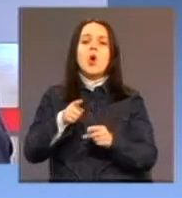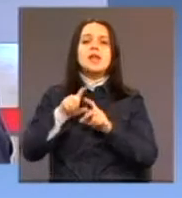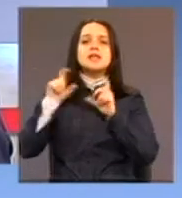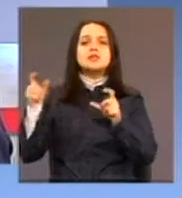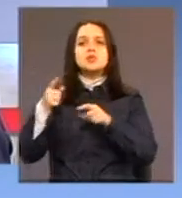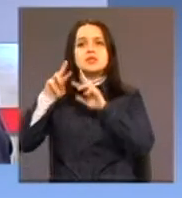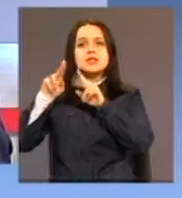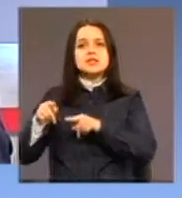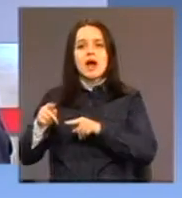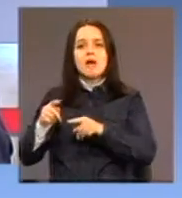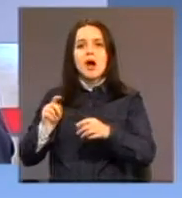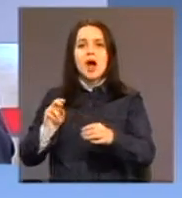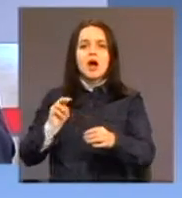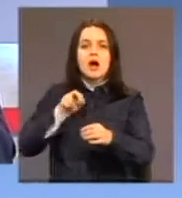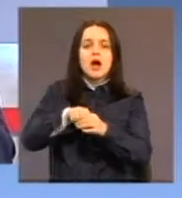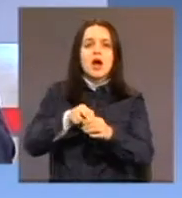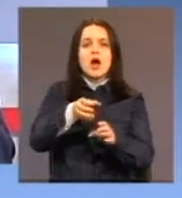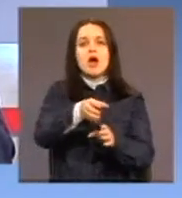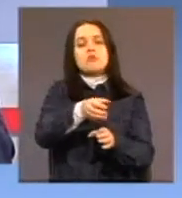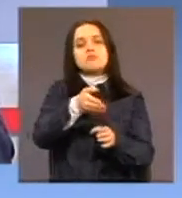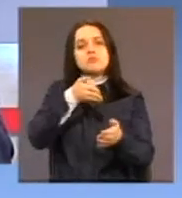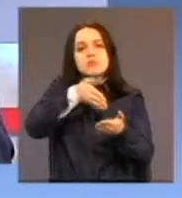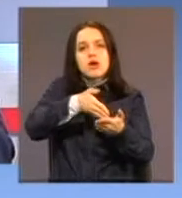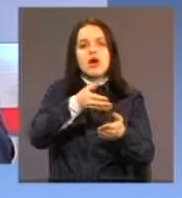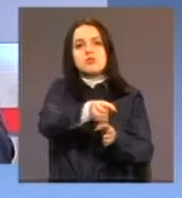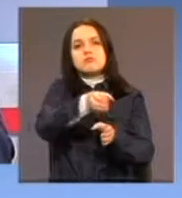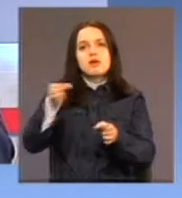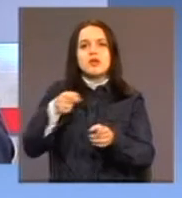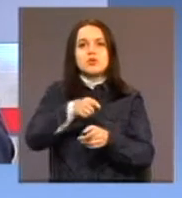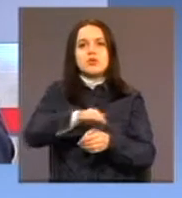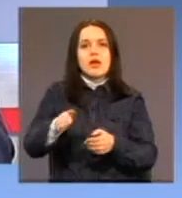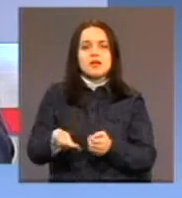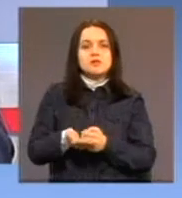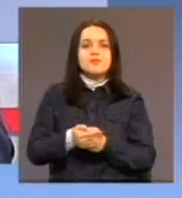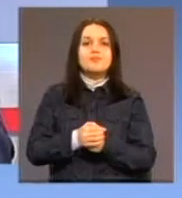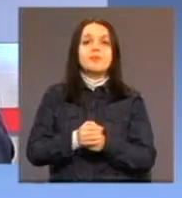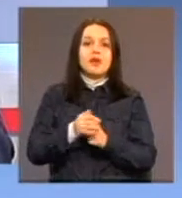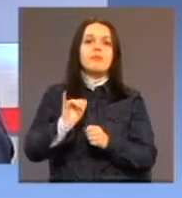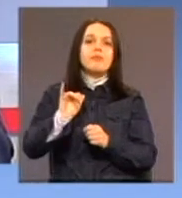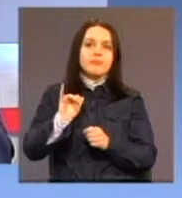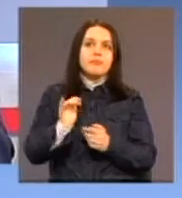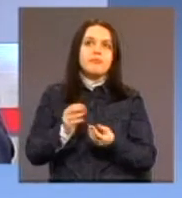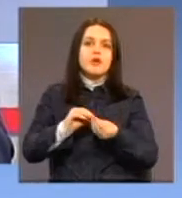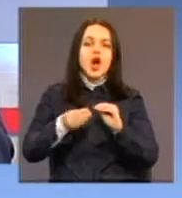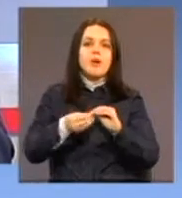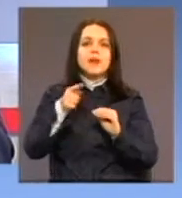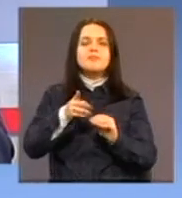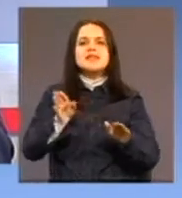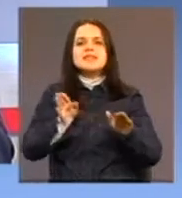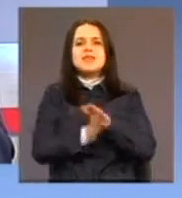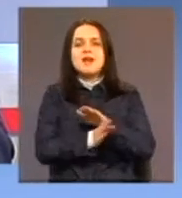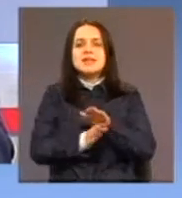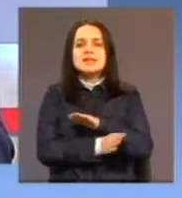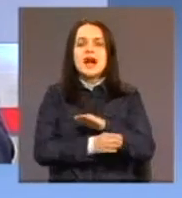Pa, problem stigmatizacije je kulturoške prirode. On sam po sebi je nekako